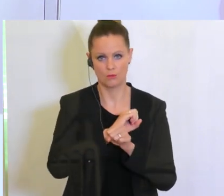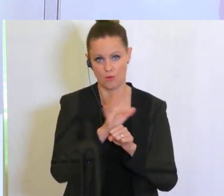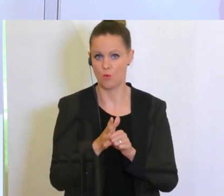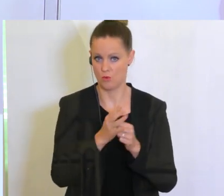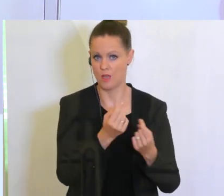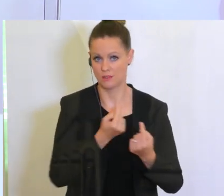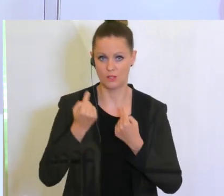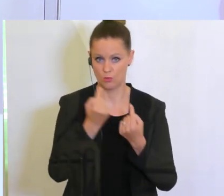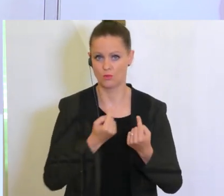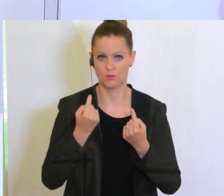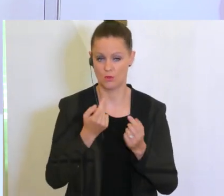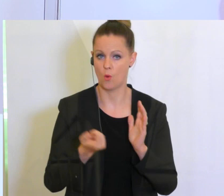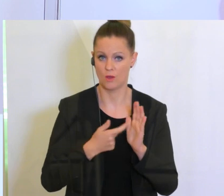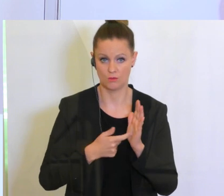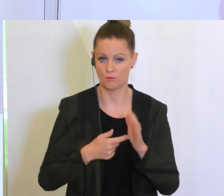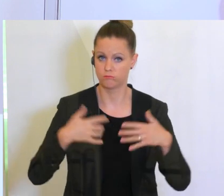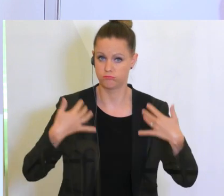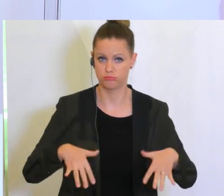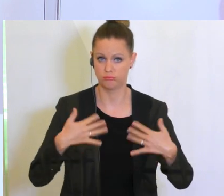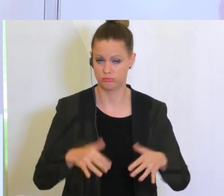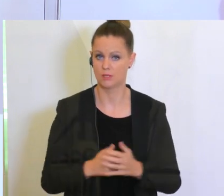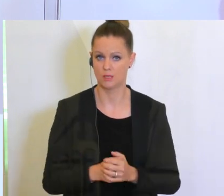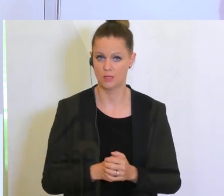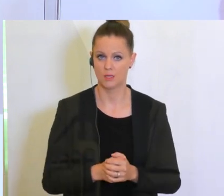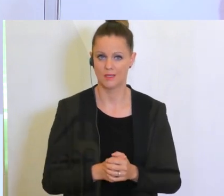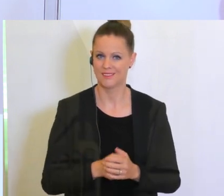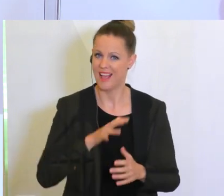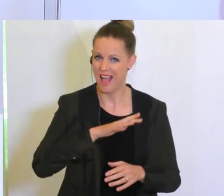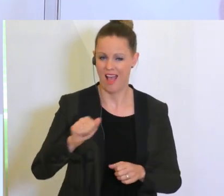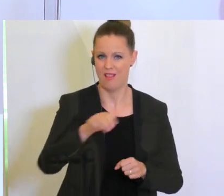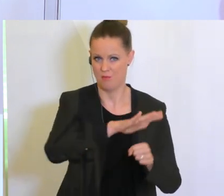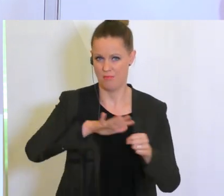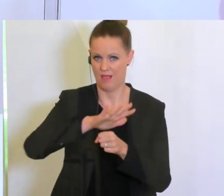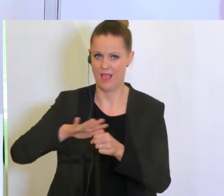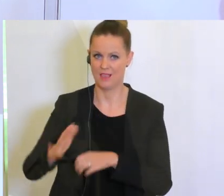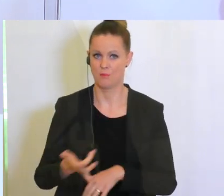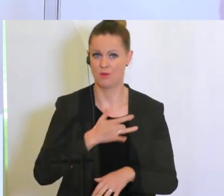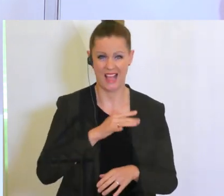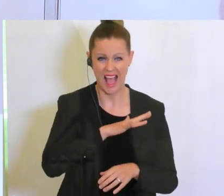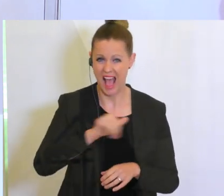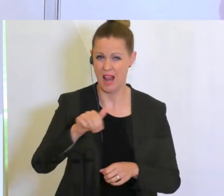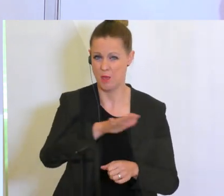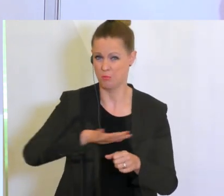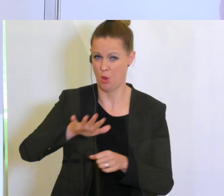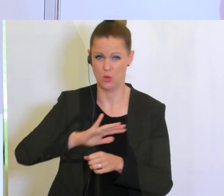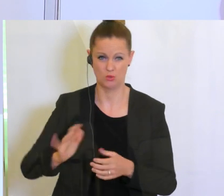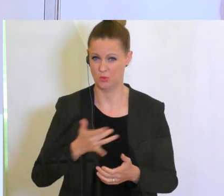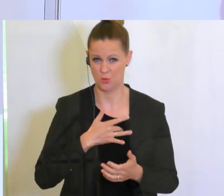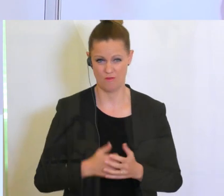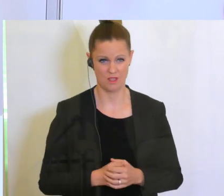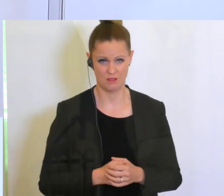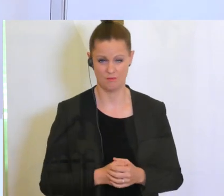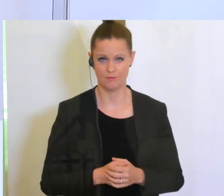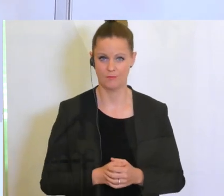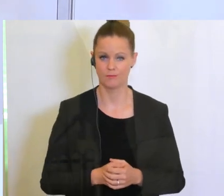noch nie dagewesene Herausforderungen, und zwar in allen Bereichen und in allen Branchen. Und nicht